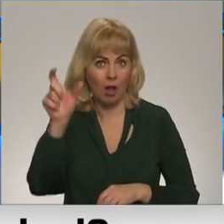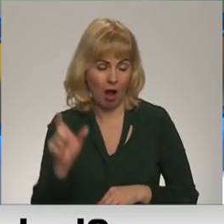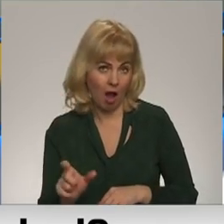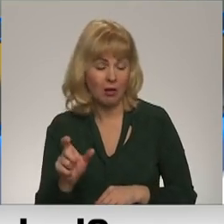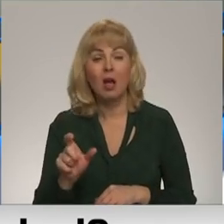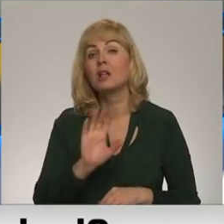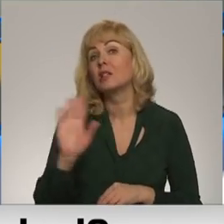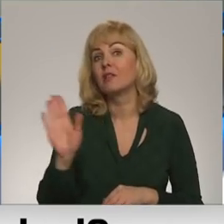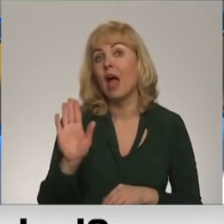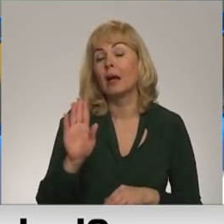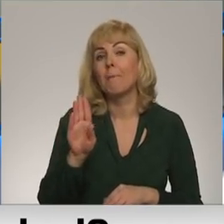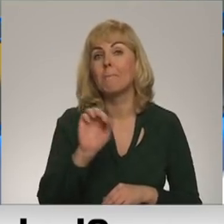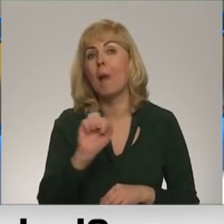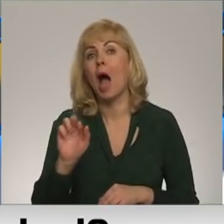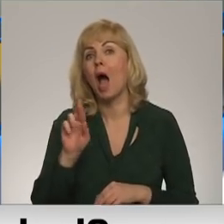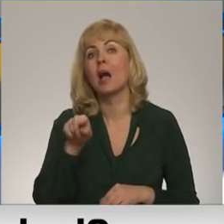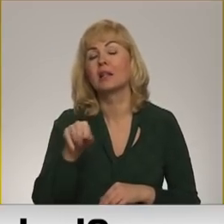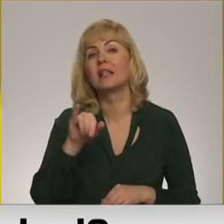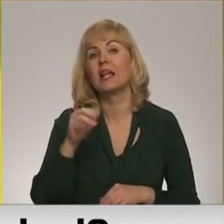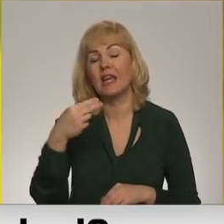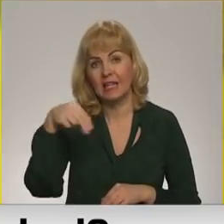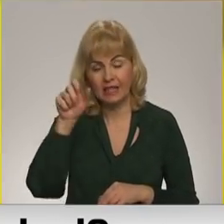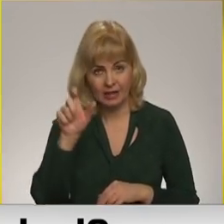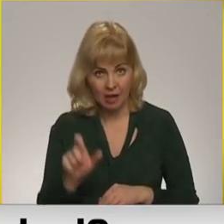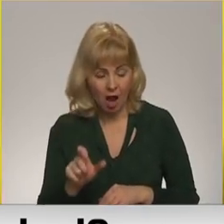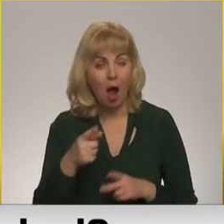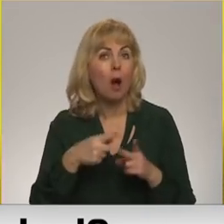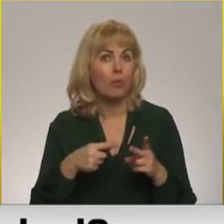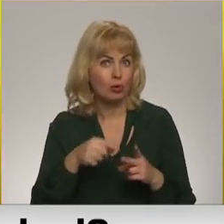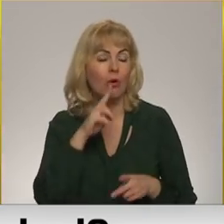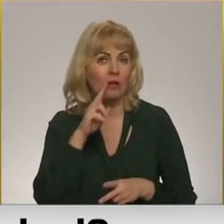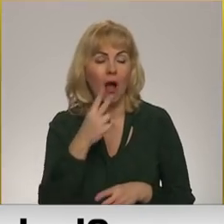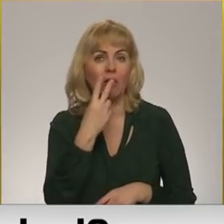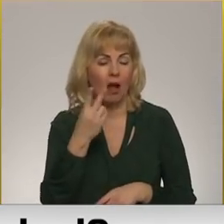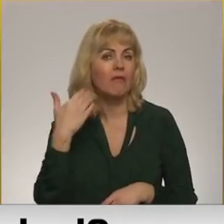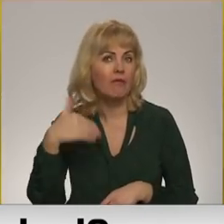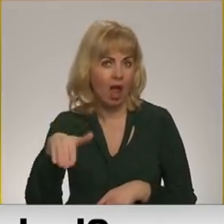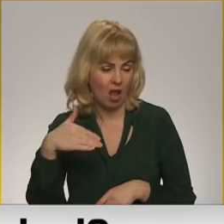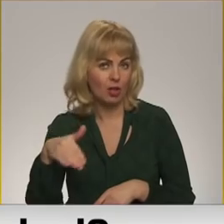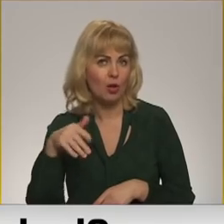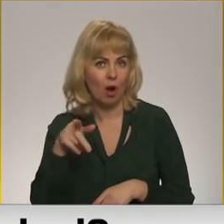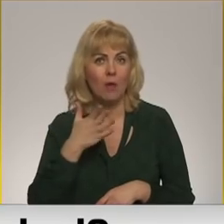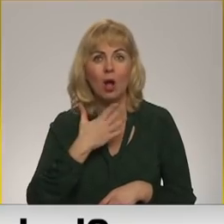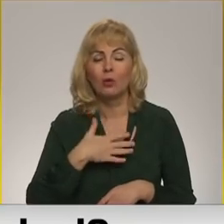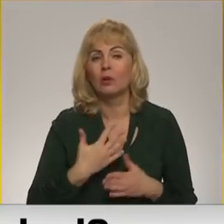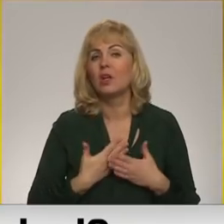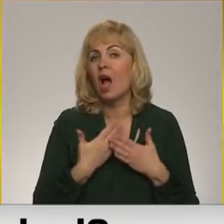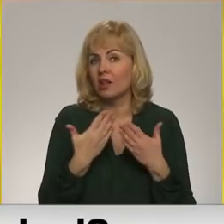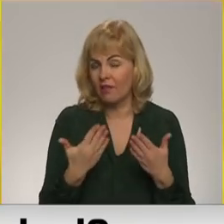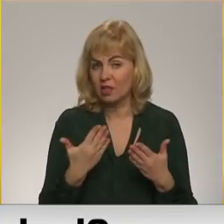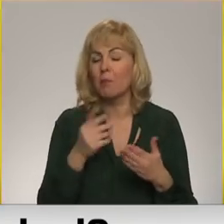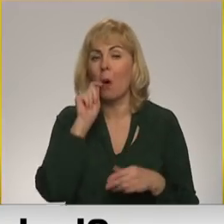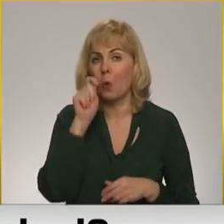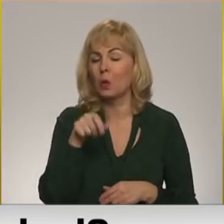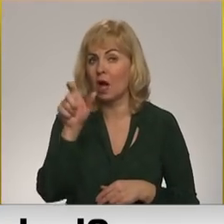Sveicināti, Mārtiņ! Sveikam! Mēs ļoti daudz šajā pusotrā nedēļā esam redzējuši video ar šādiem ļoti iedvesmojošiem Ukraiņu